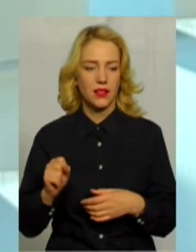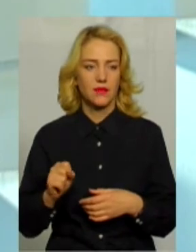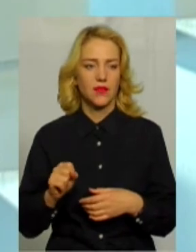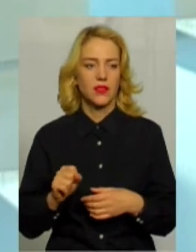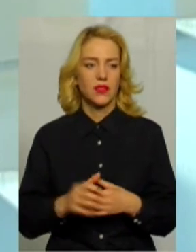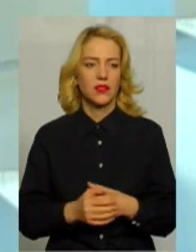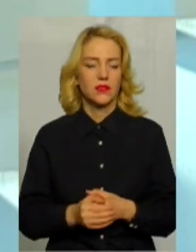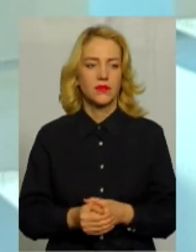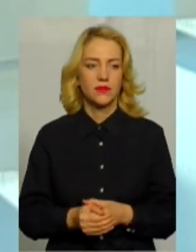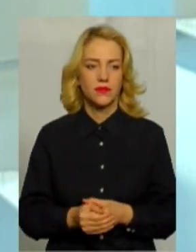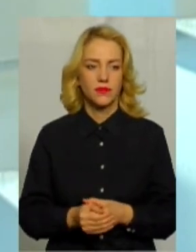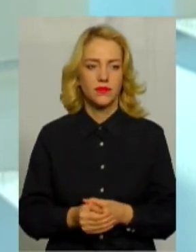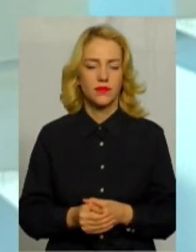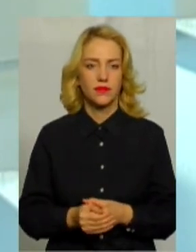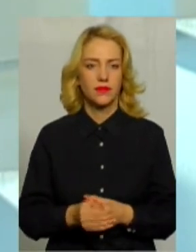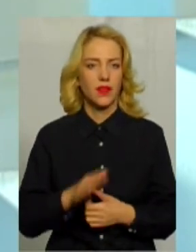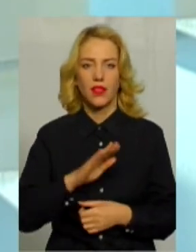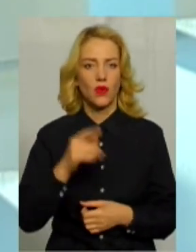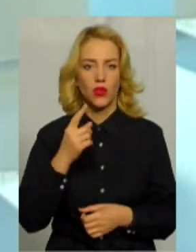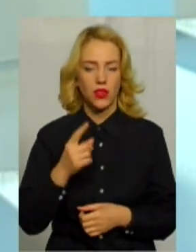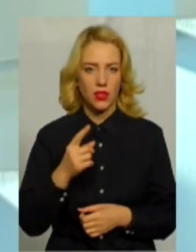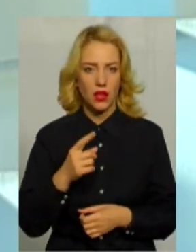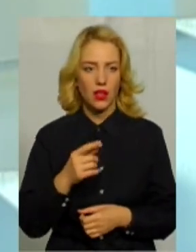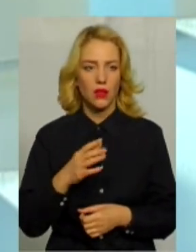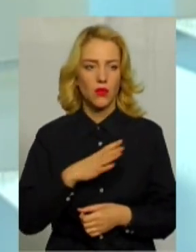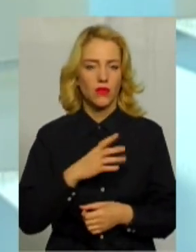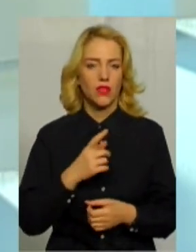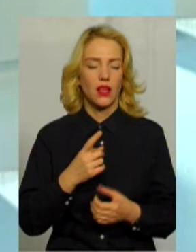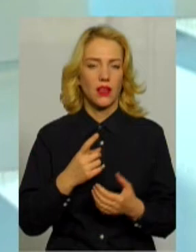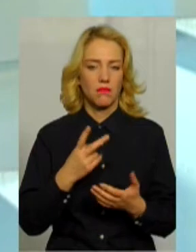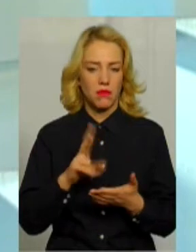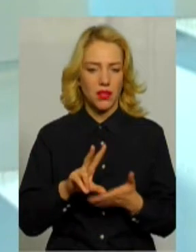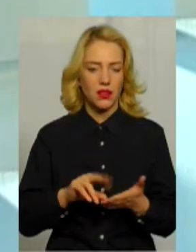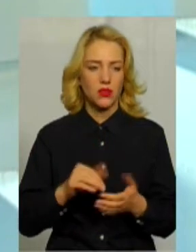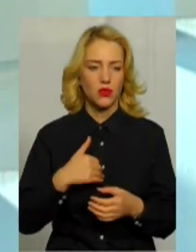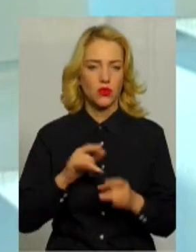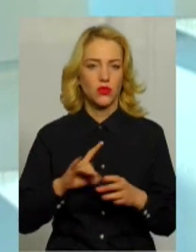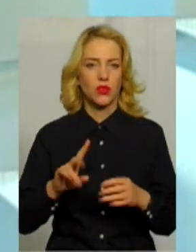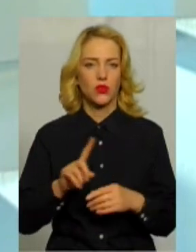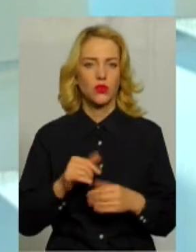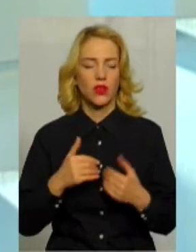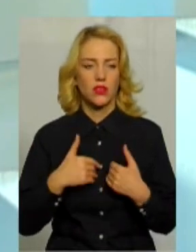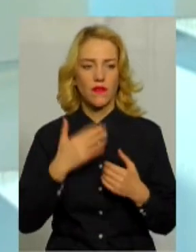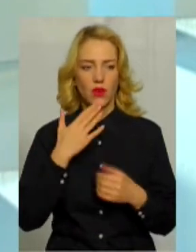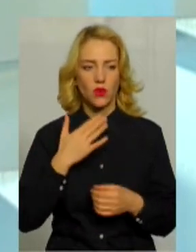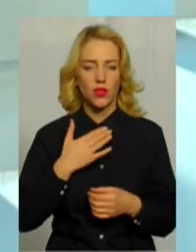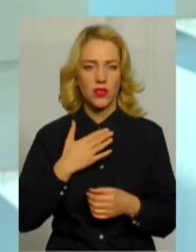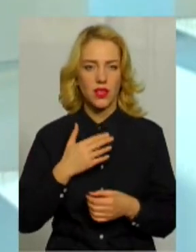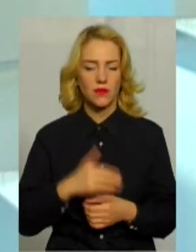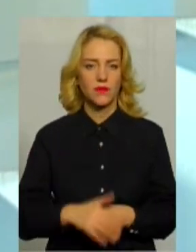не одна. Один такий яскравий приклад хочу розказати, що до нас звернулася